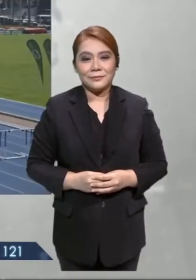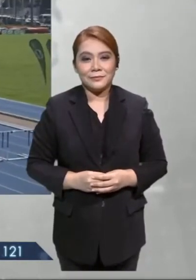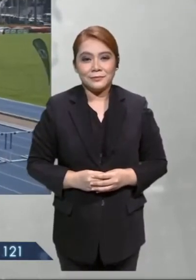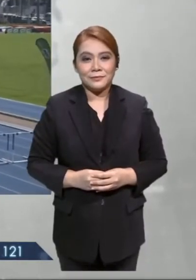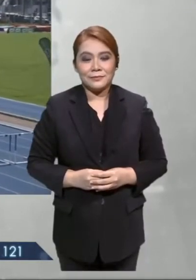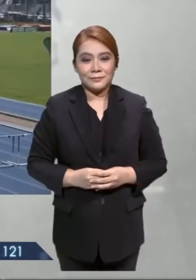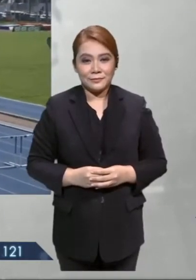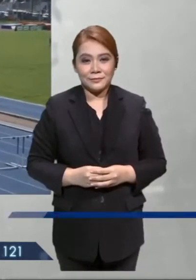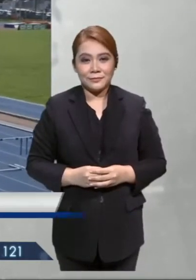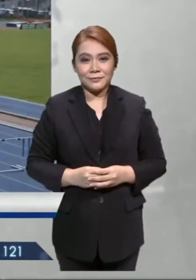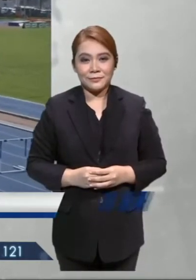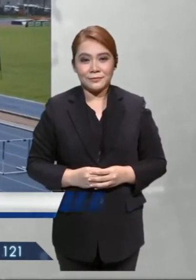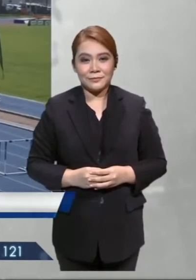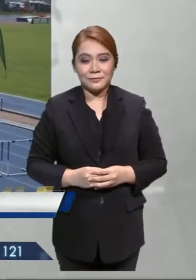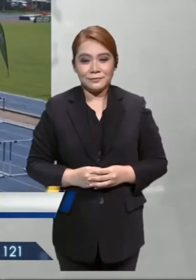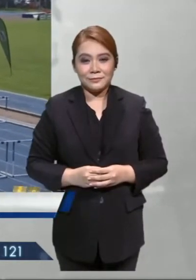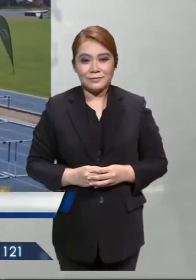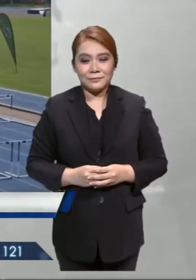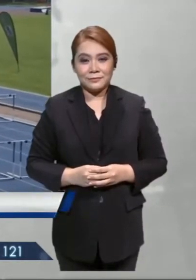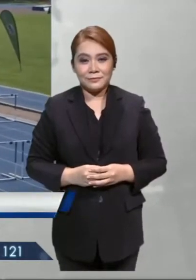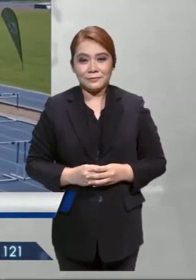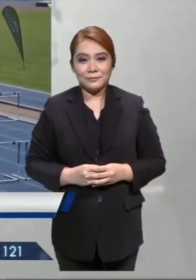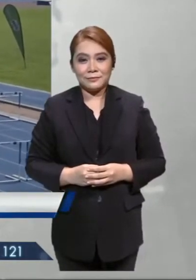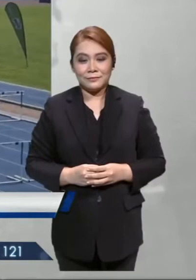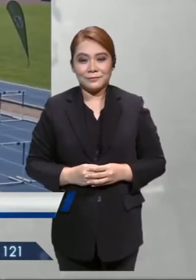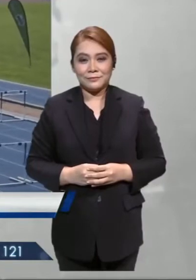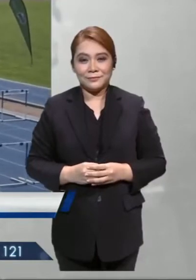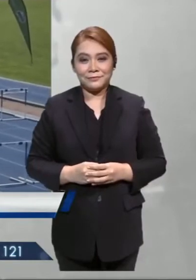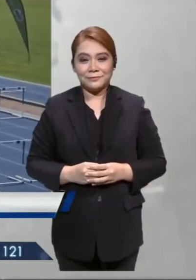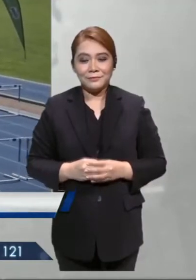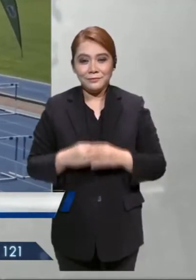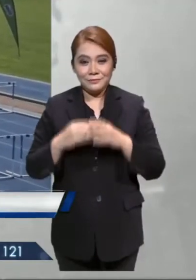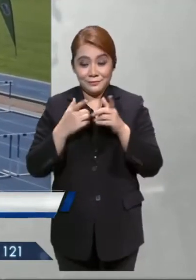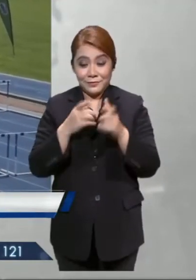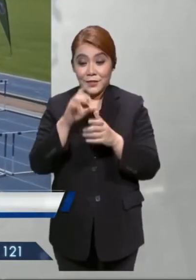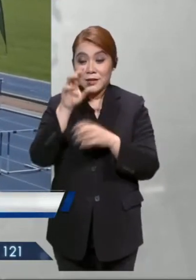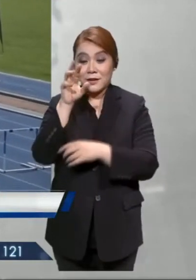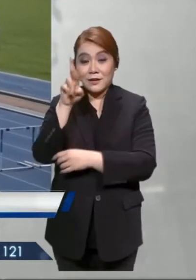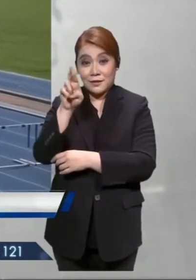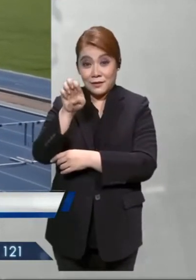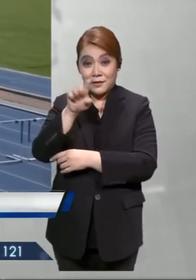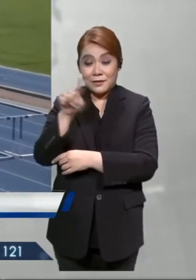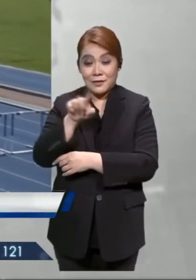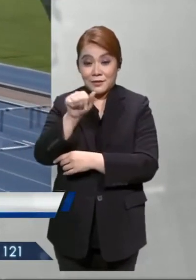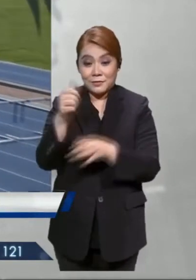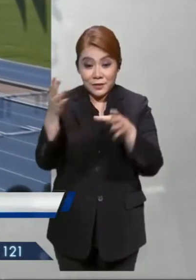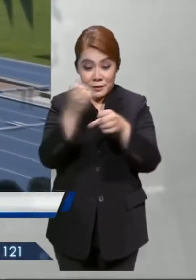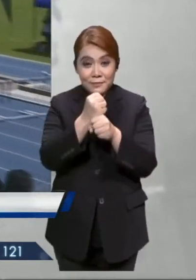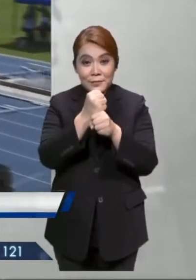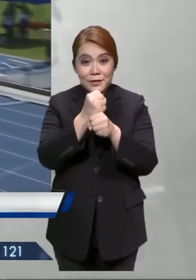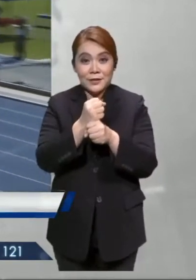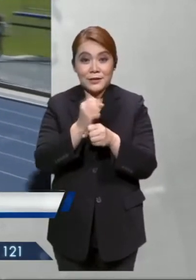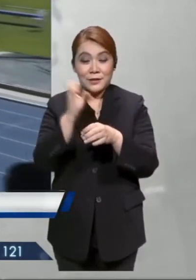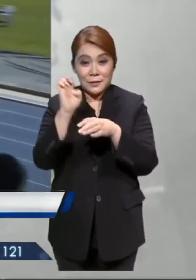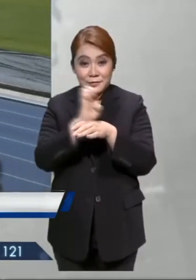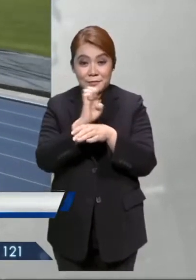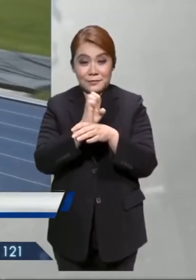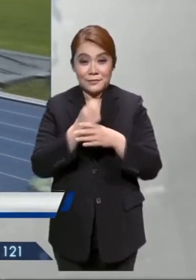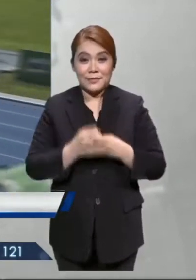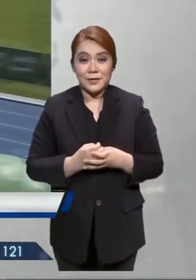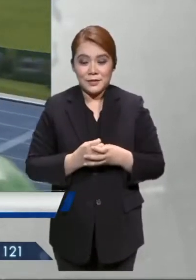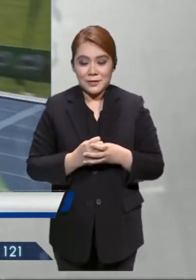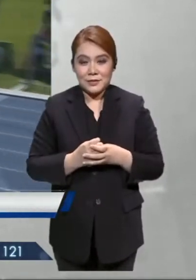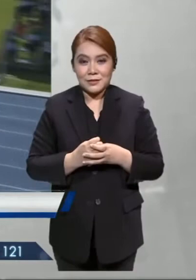Sementara itu jago lari berpaga negar Rezam Syah Wan Sofian meraih emas dalam acara larian berpaga 110